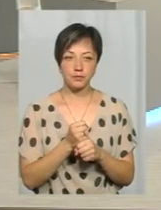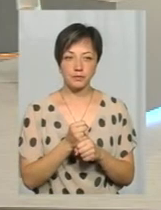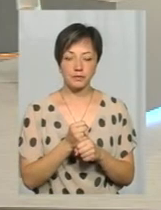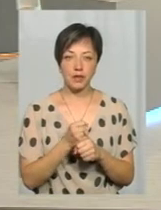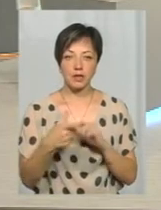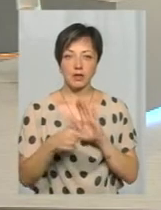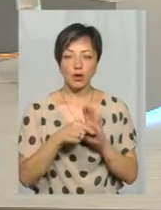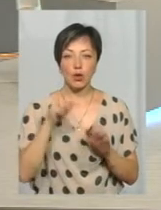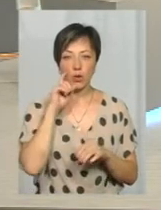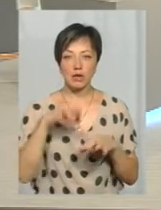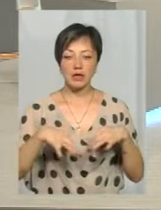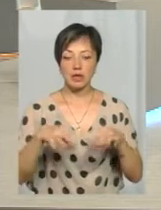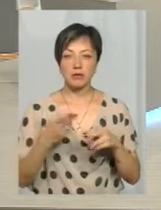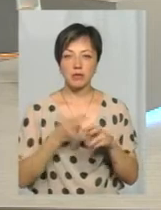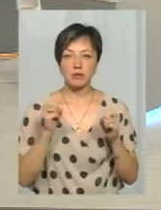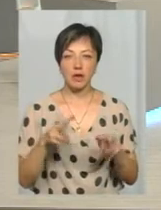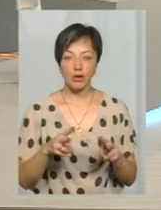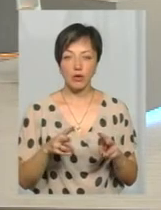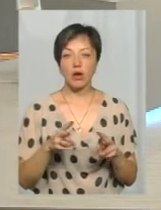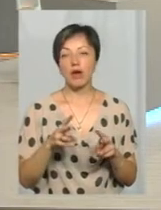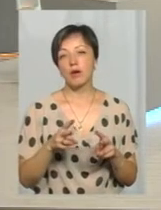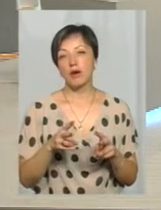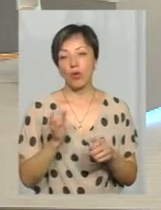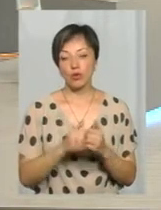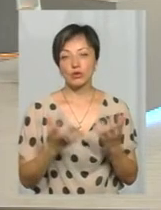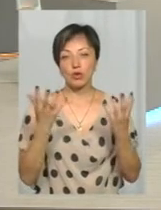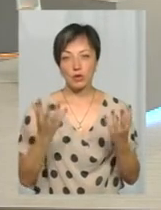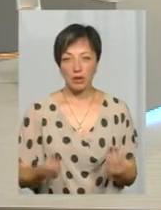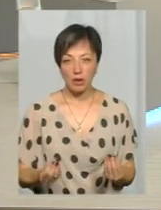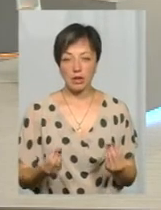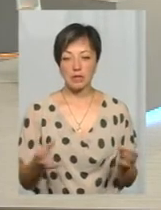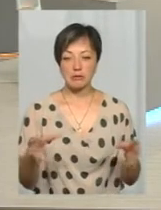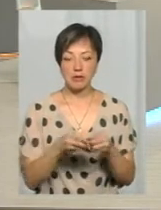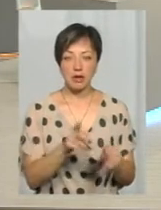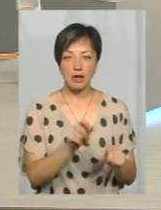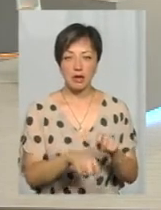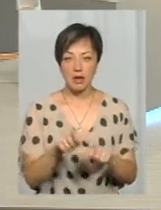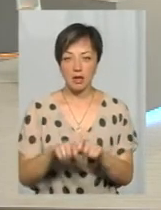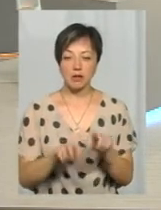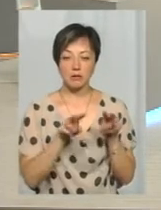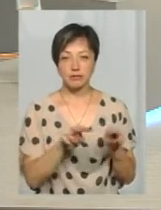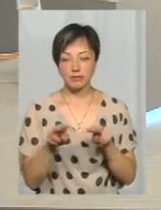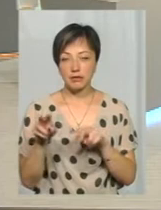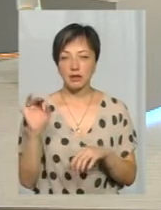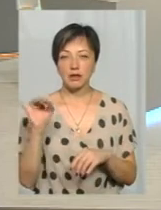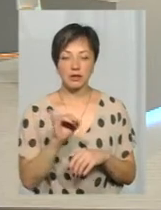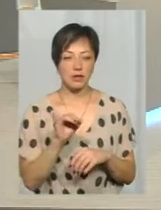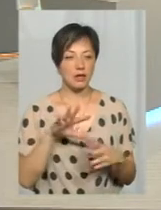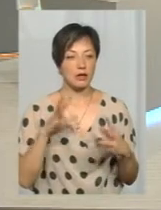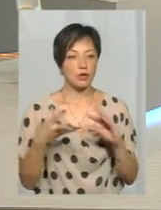з Укртрансбезпекою щодо перевізників. Працюємо кожного дня, здійснюємо спільні рейди, спільне відпрацювання. І